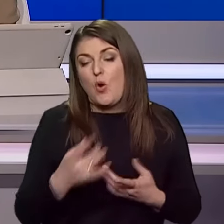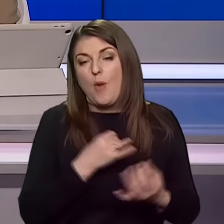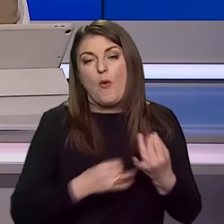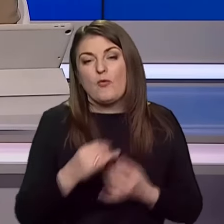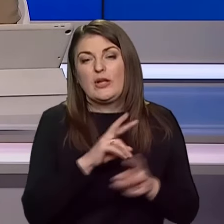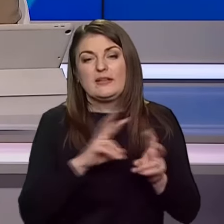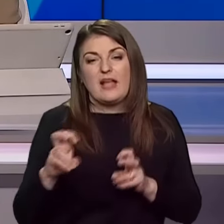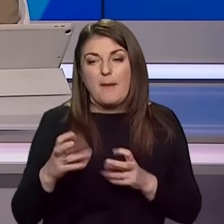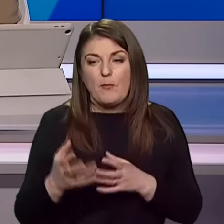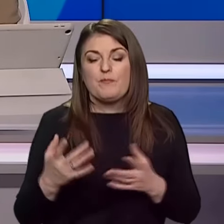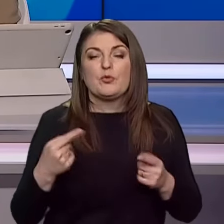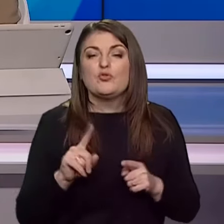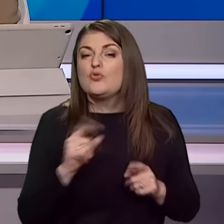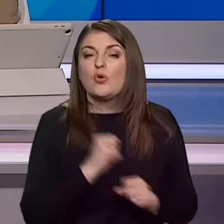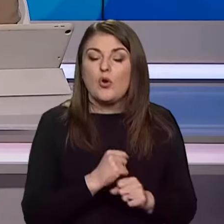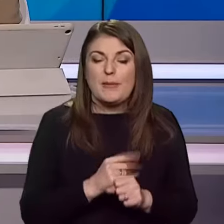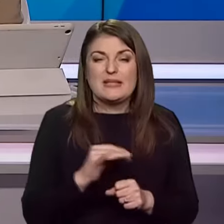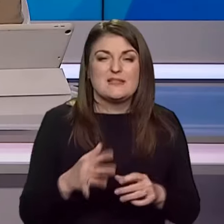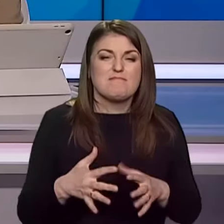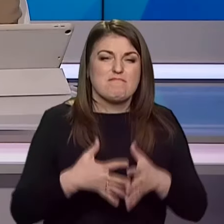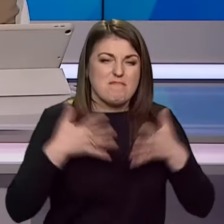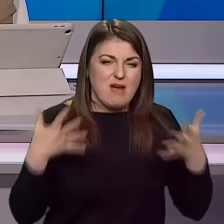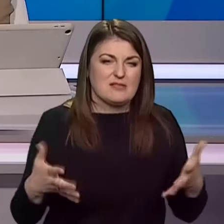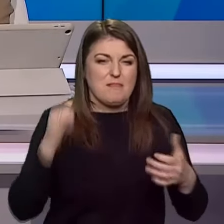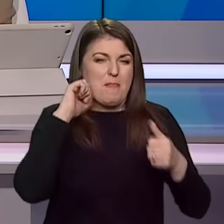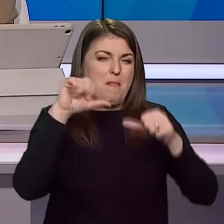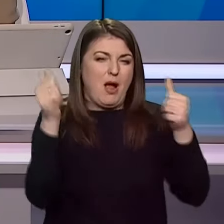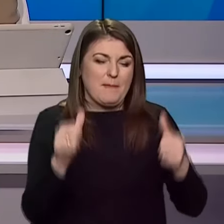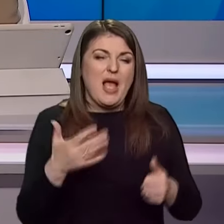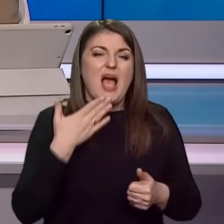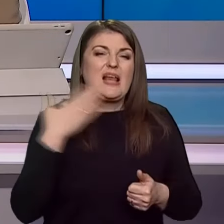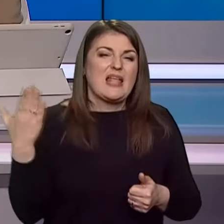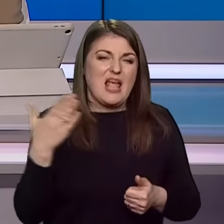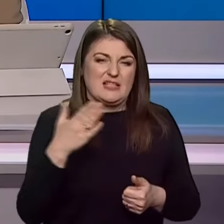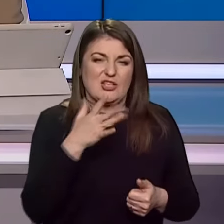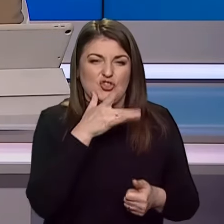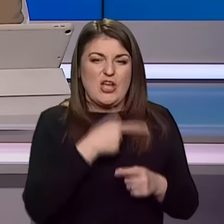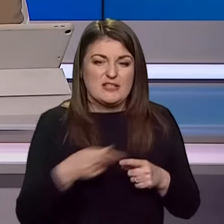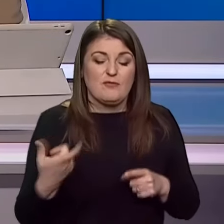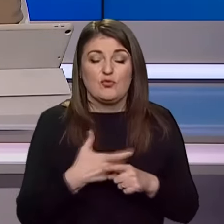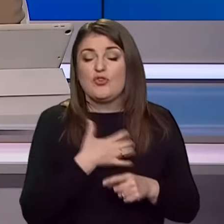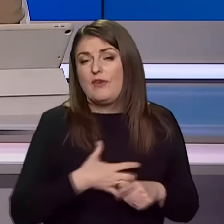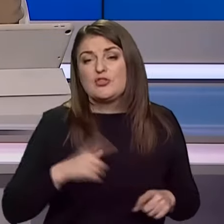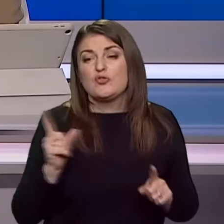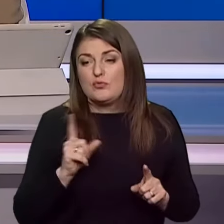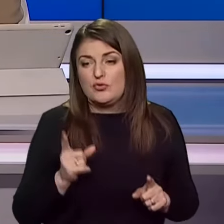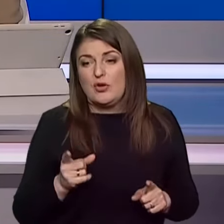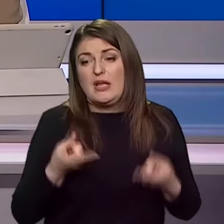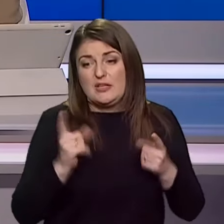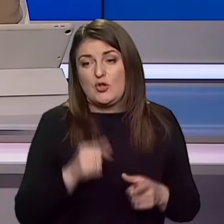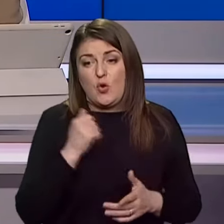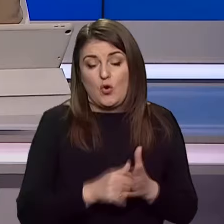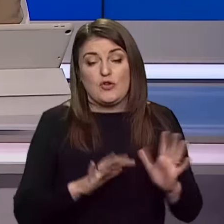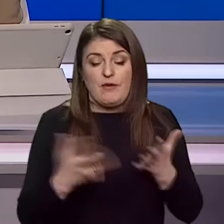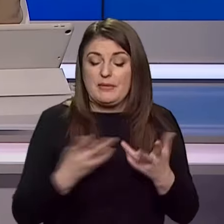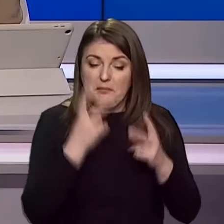обговорювали тему, зокрема, того, що робити. Із масивними пам'ятниками радянських часів. Дуже важливо, тому що дійсно